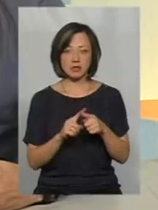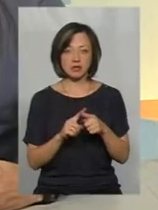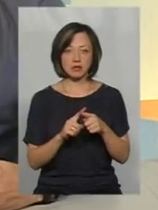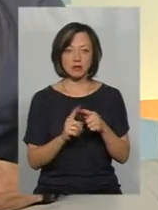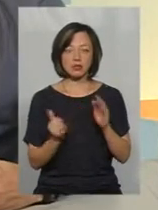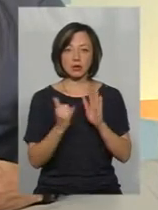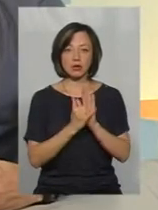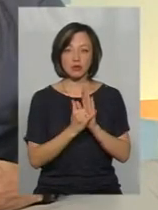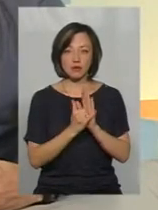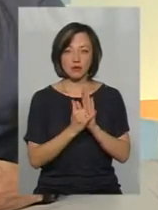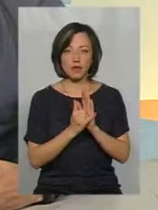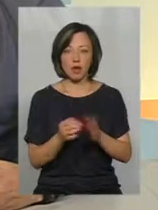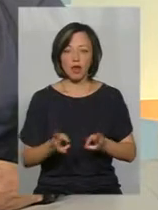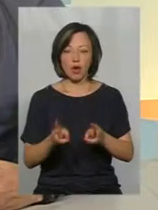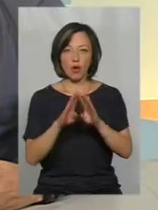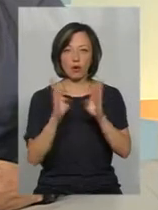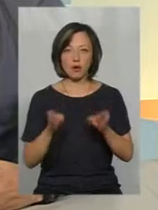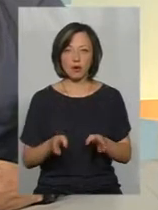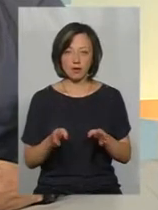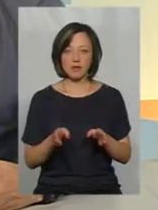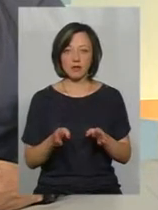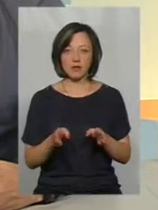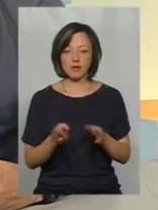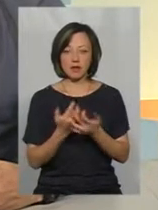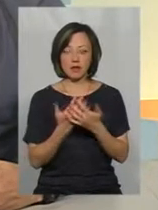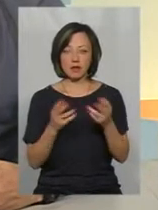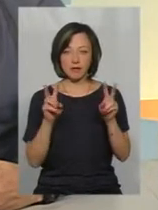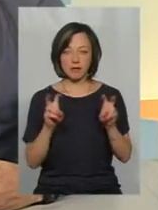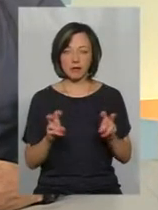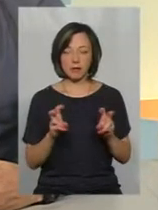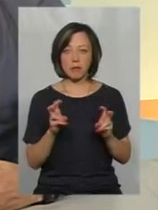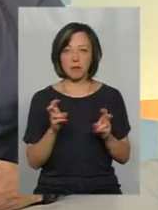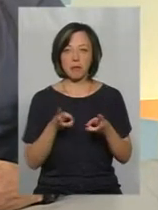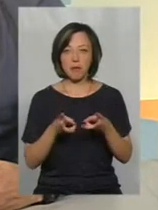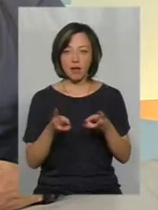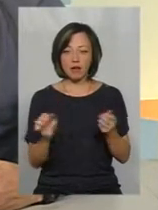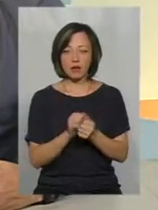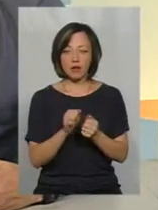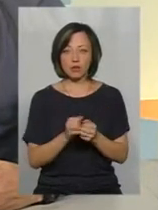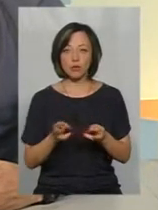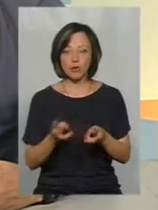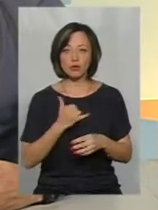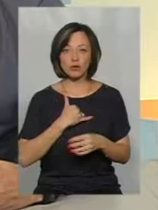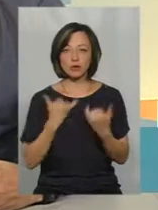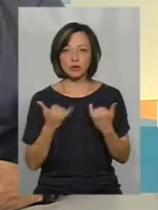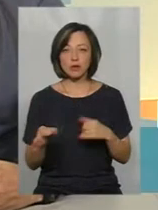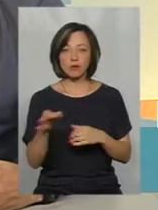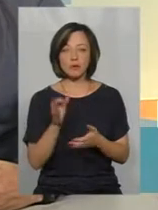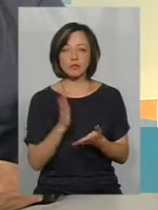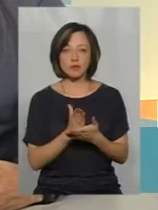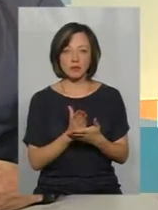котлів на альтернативних видах палива, саме твердопаливних. У нас сьогодні і в області їх